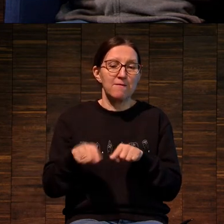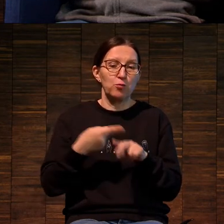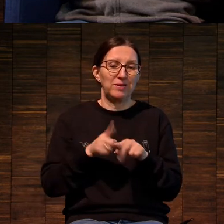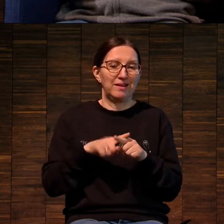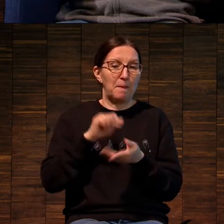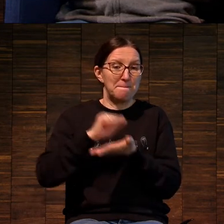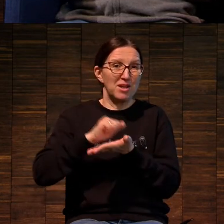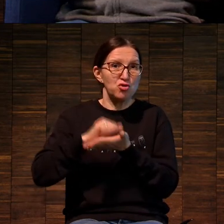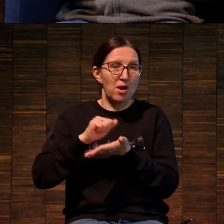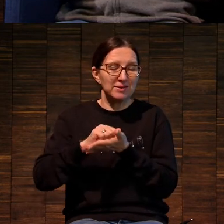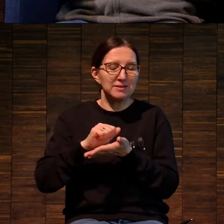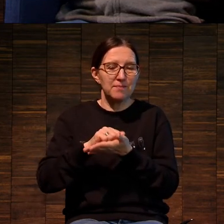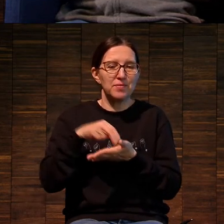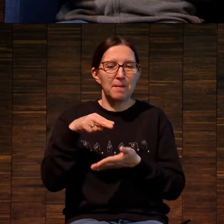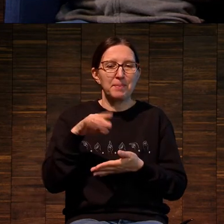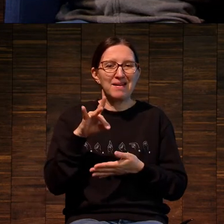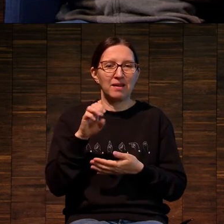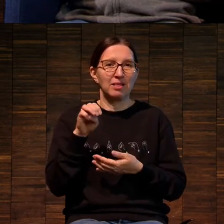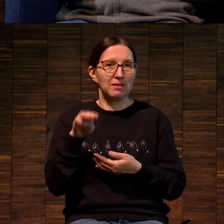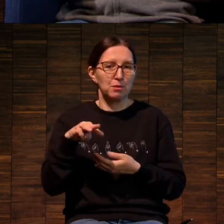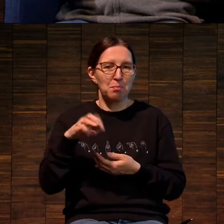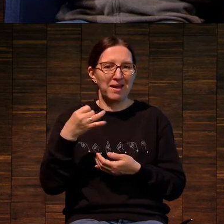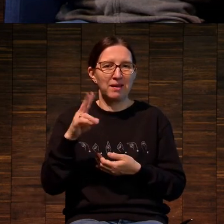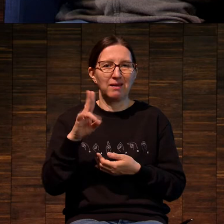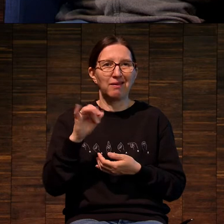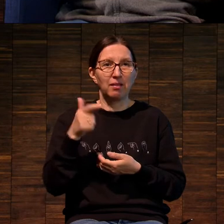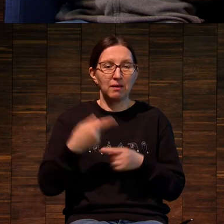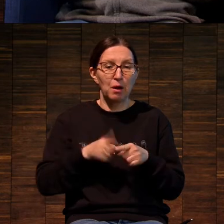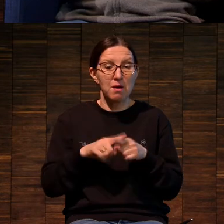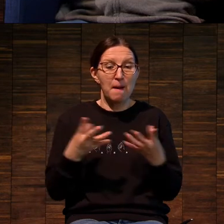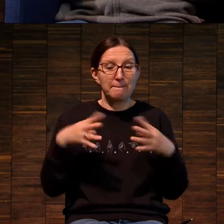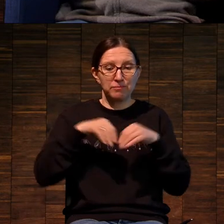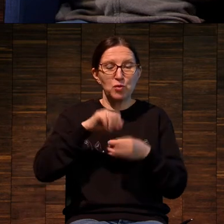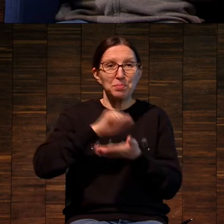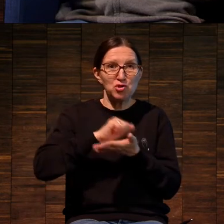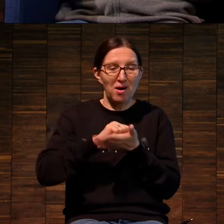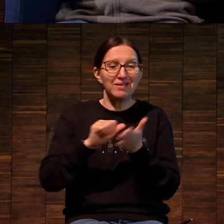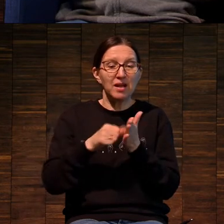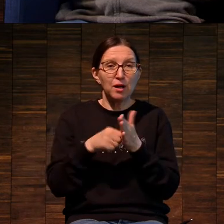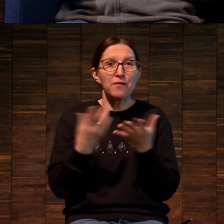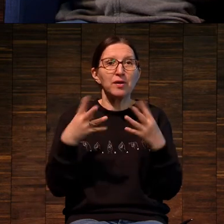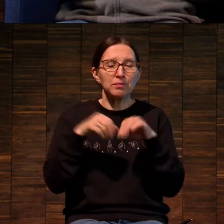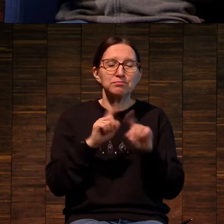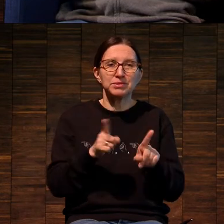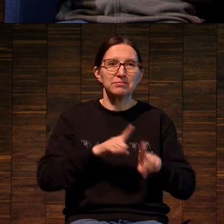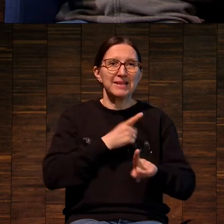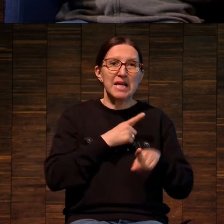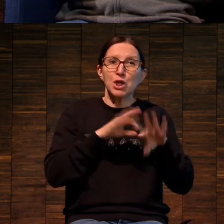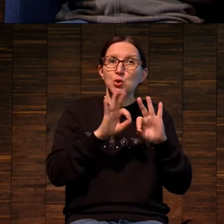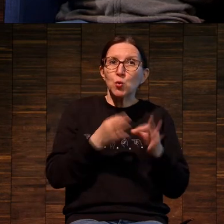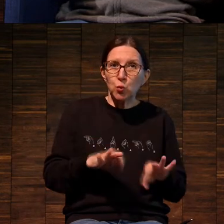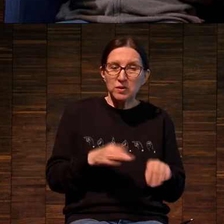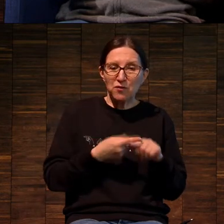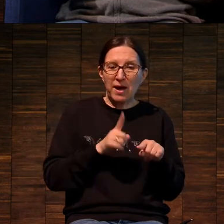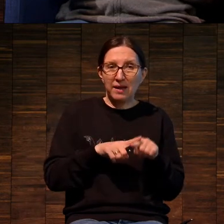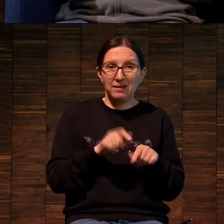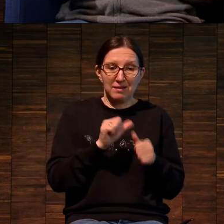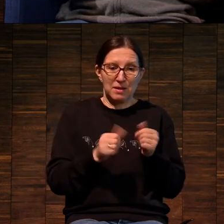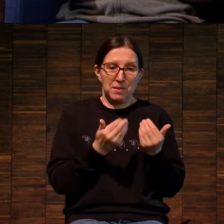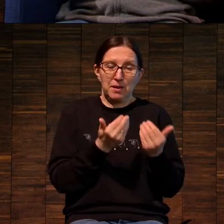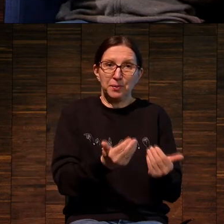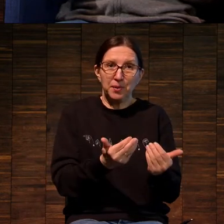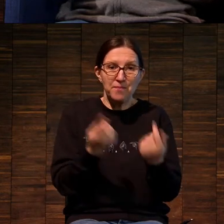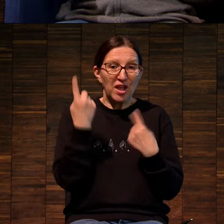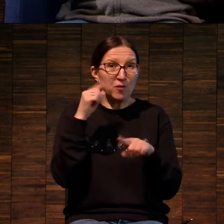печатная графика, она в себе объединяет вот эти два начала. Это, собственно, искусство, это, собственно,